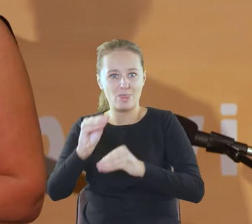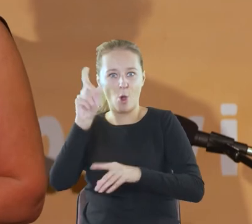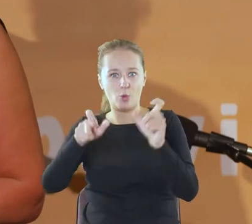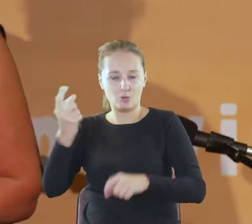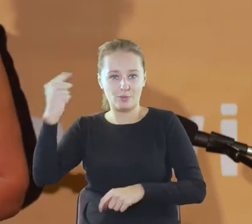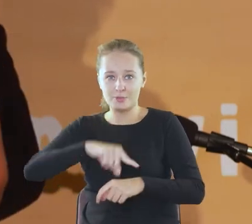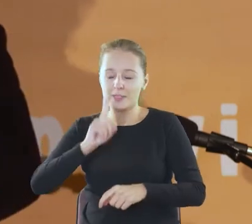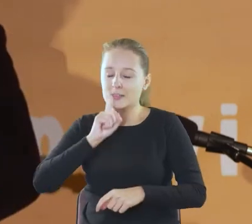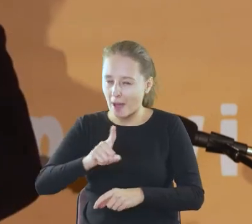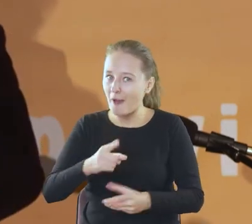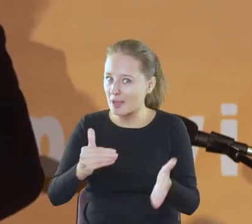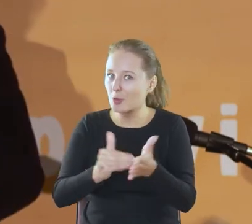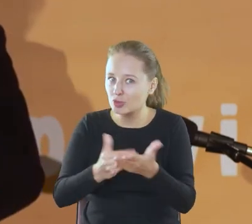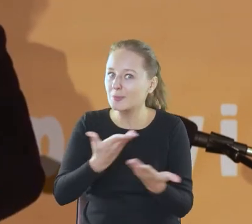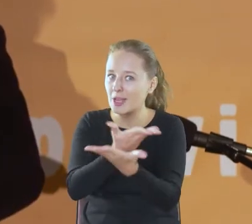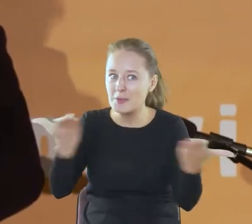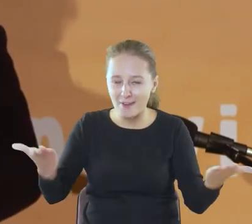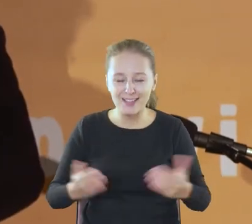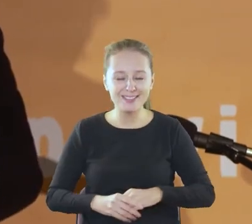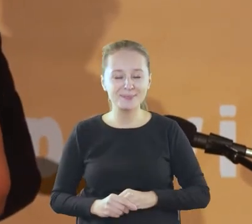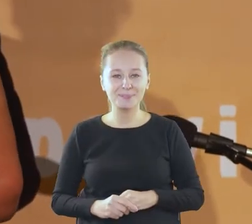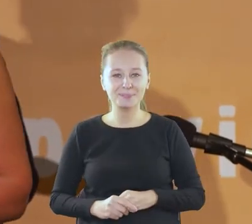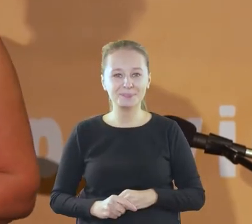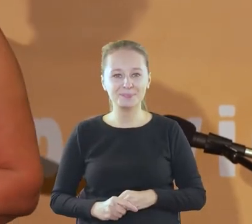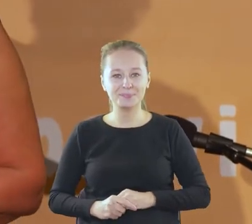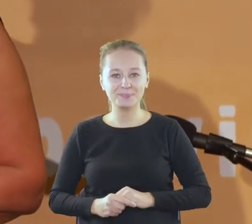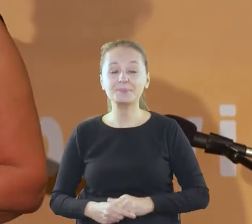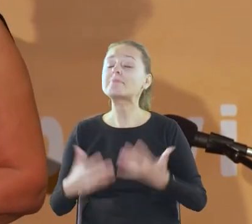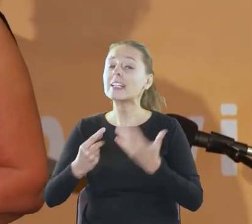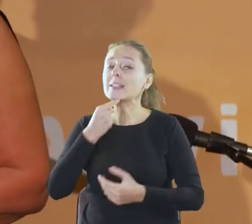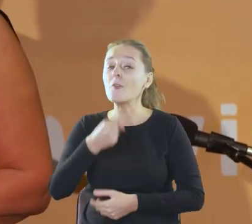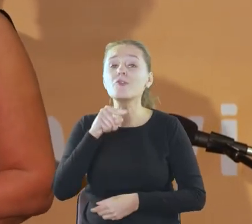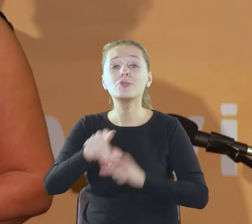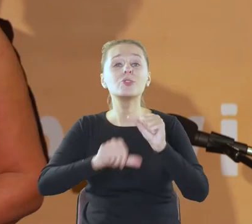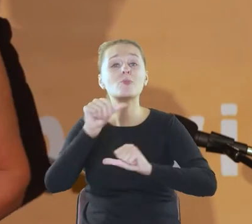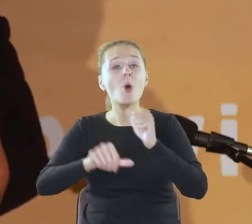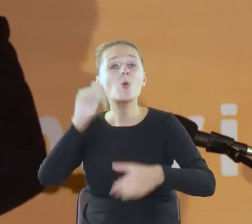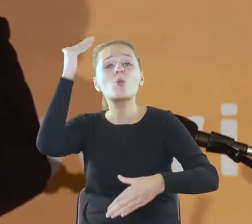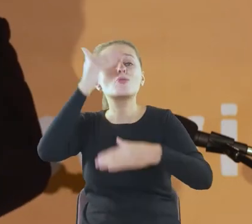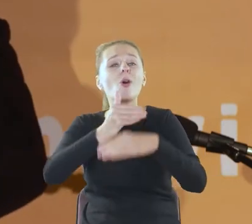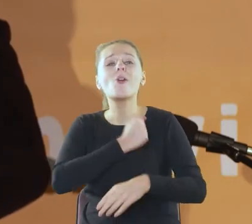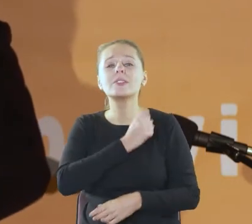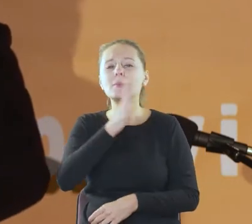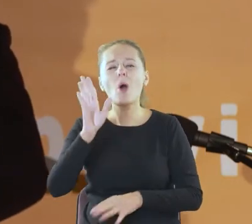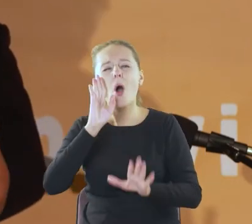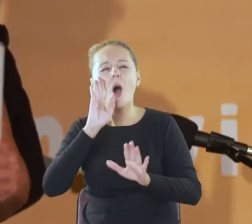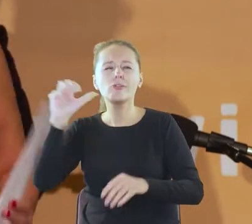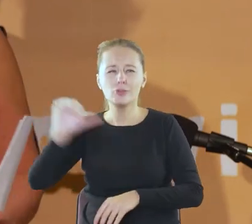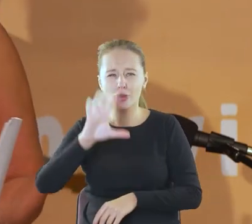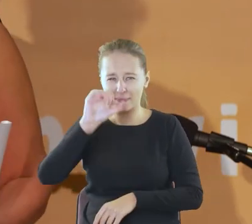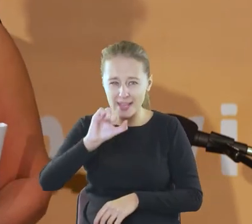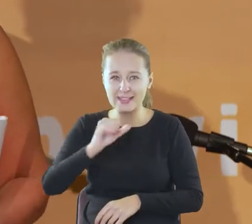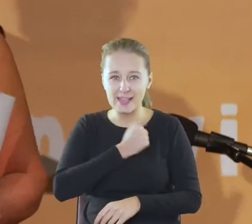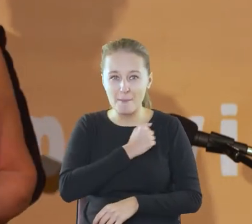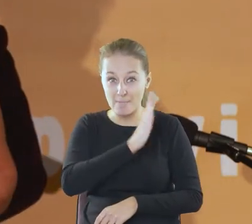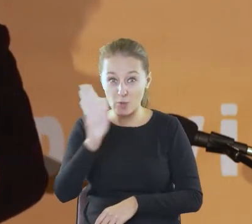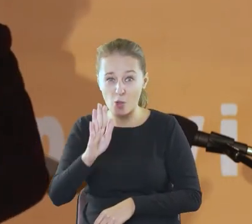potrzebujemy Was. Chcę powiedzieć o tym, że w tym roku w Nocy Bibliotek bierze udział prawie 1500 bibliotek. Dwie